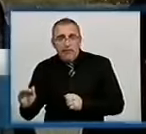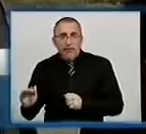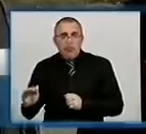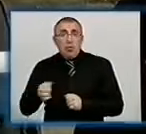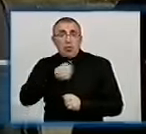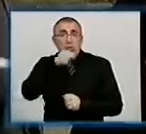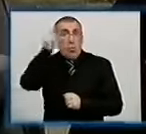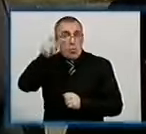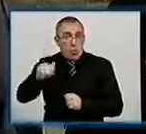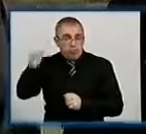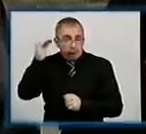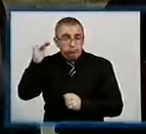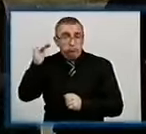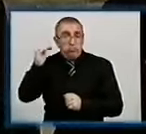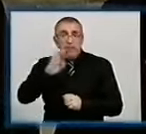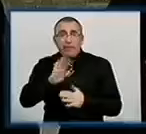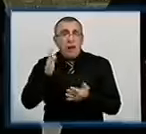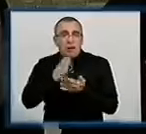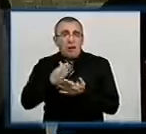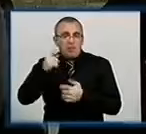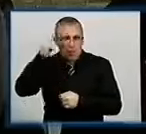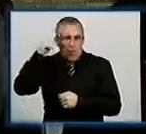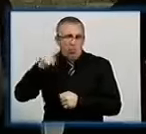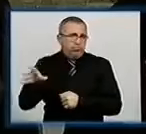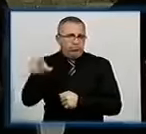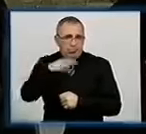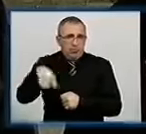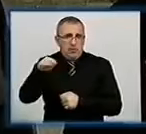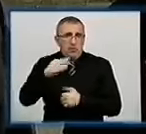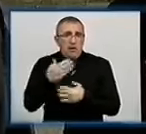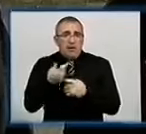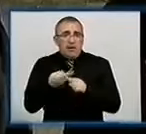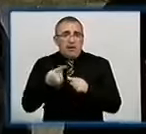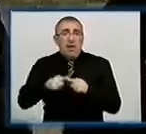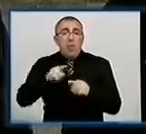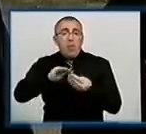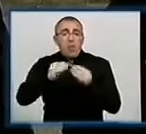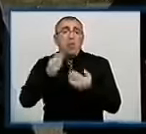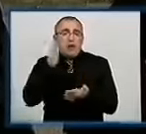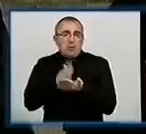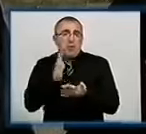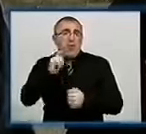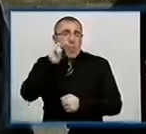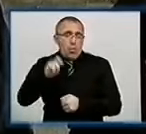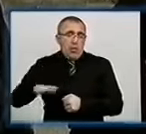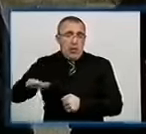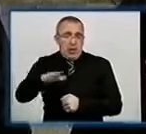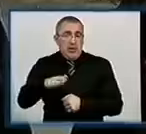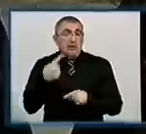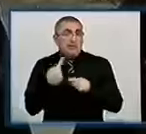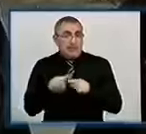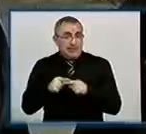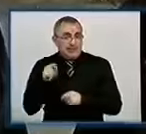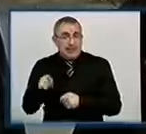дорослий не є обізнаним, що така проблема взагалі існує зараз в Україні, адже це